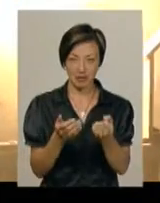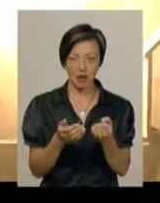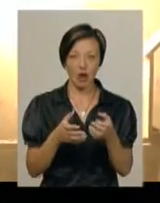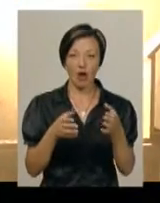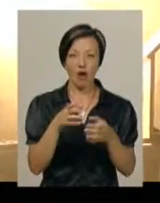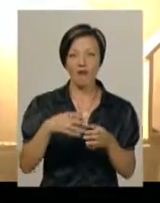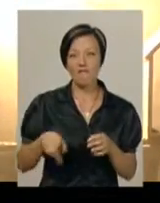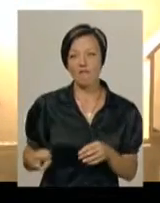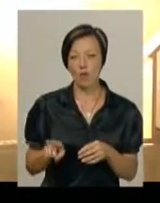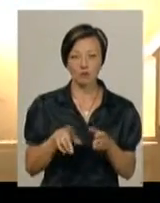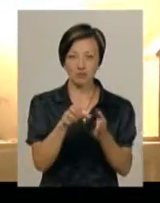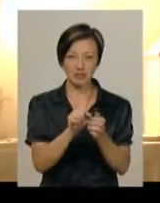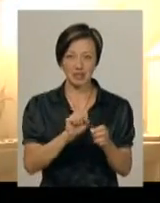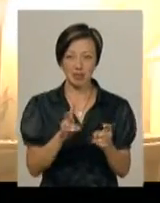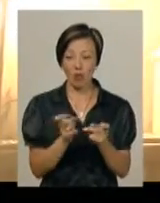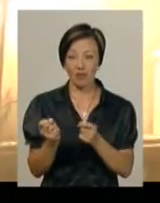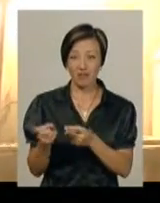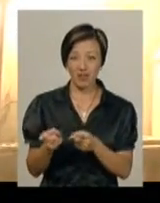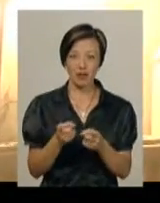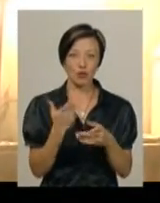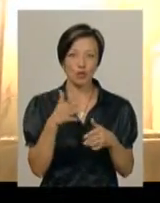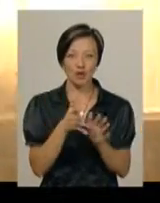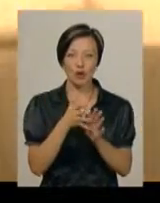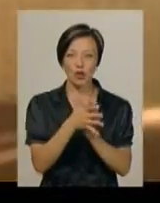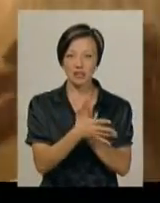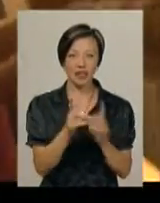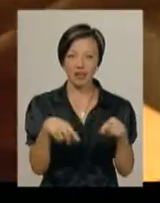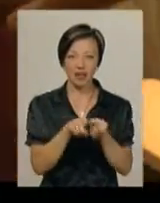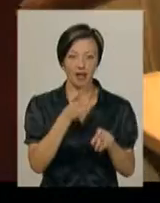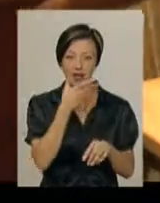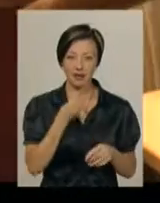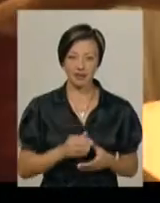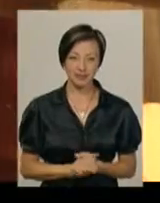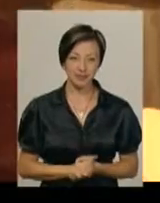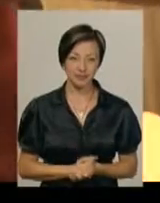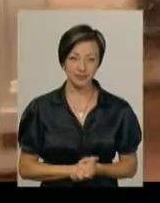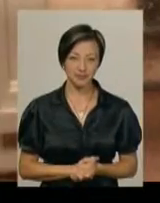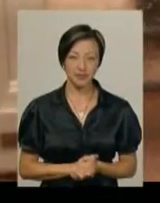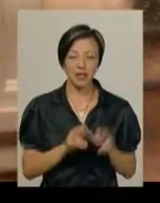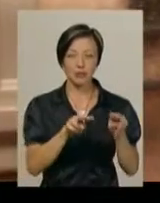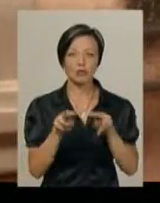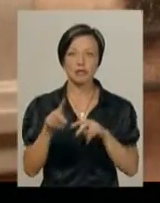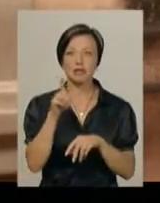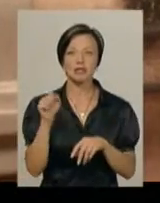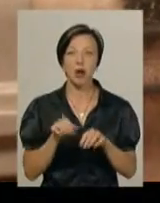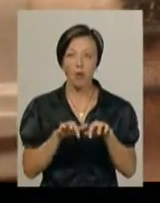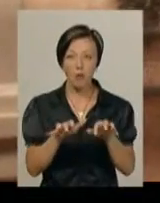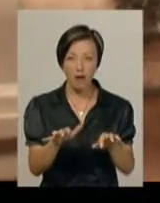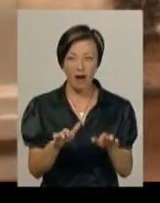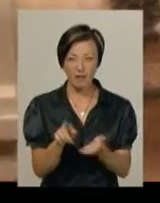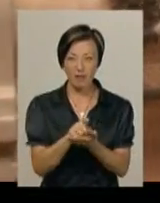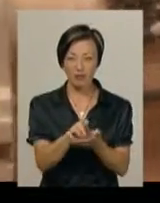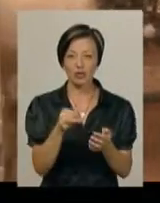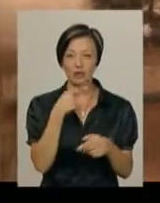хвоста не смикати, бо вони коли хвоста відкидують, то хвіст вже відростає не такий гарний. Спостерігаючи за комахами та позунами,